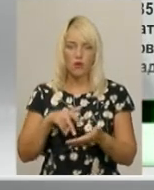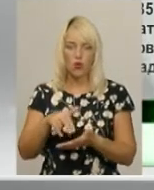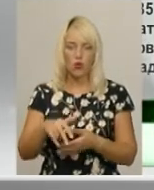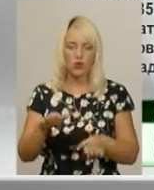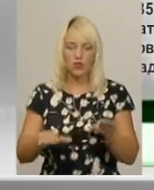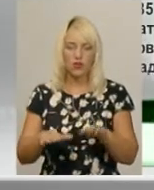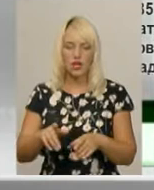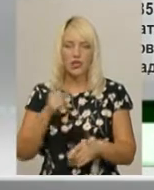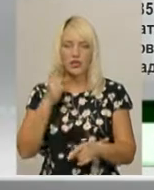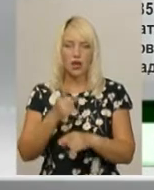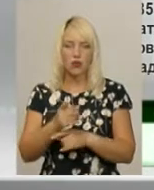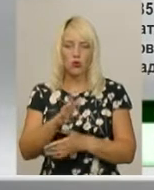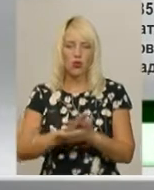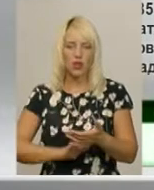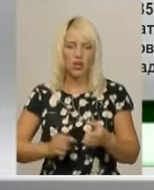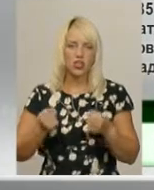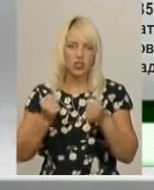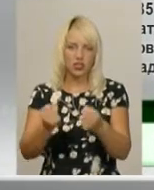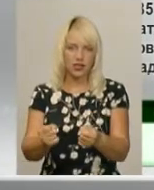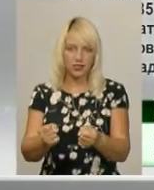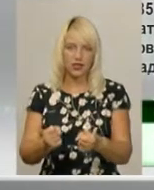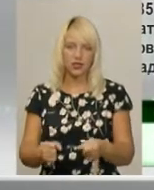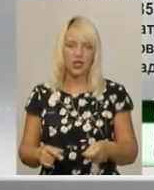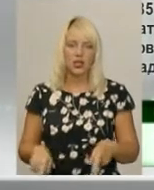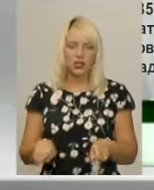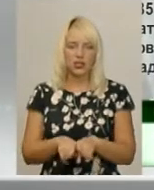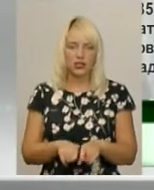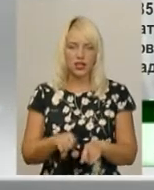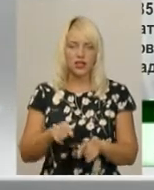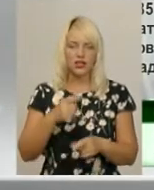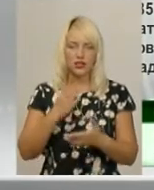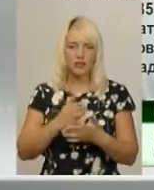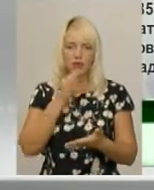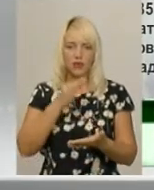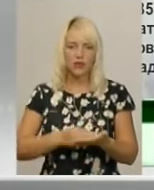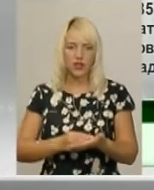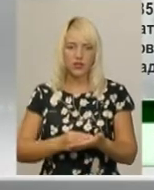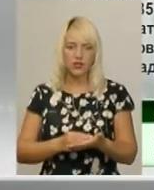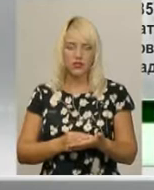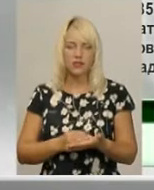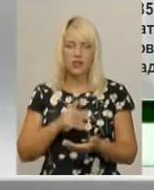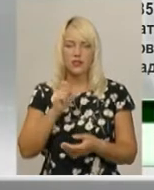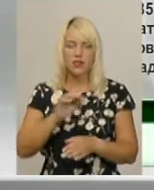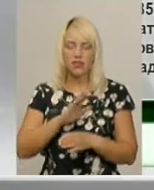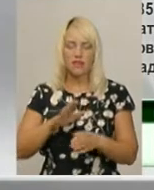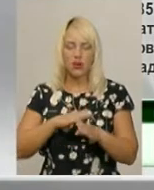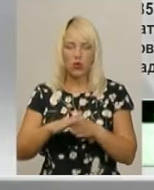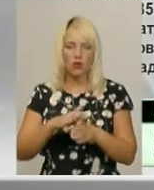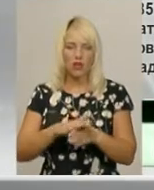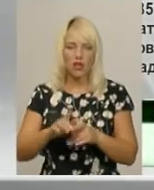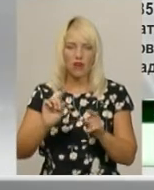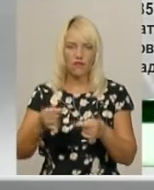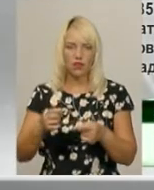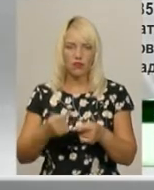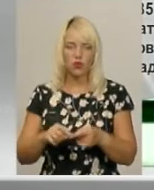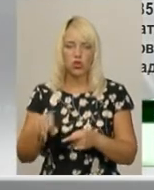заборонено подальший рух, він просто нікуди не поїде. Також наголошуємо, що існує відповідальність аніціативна за невиконання законної вказівки як пресінника